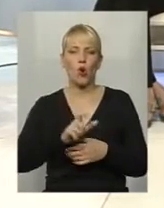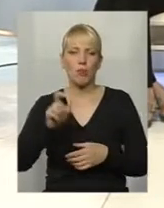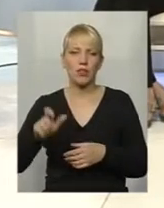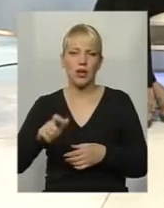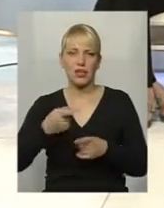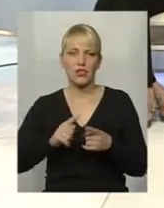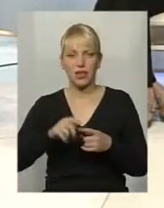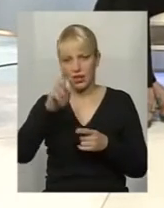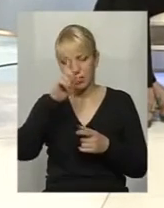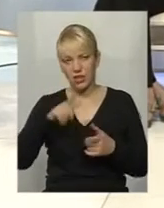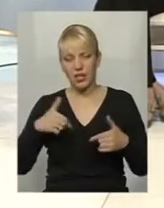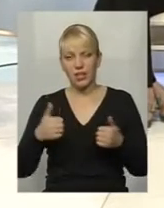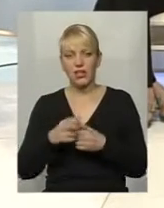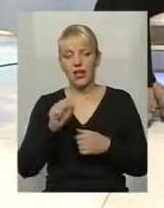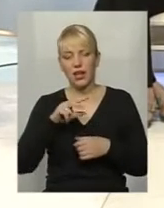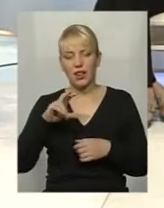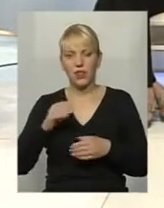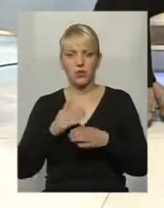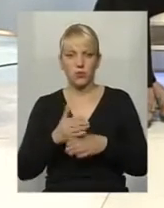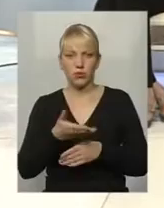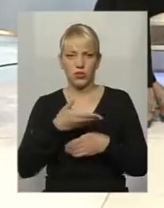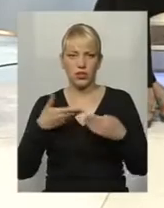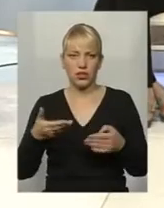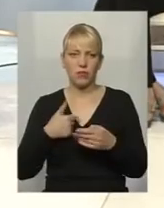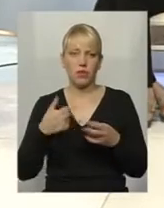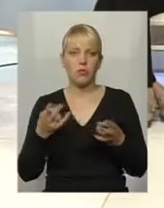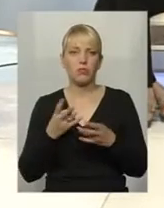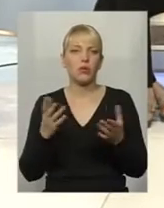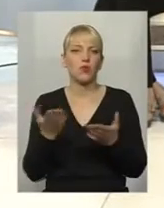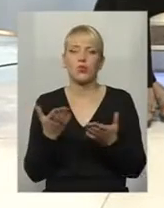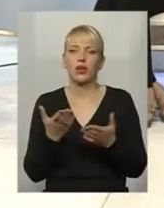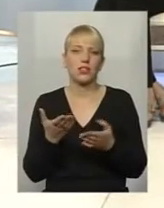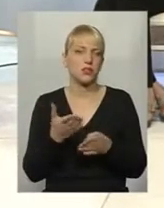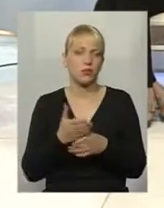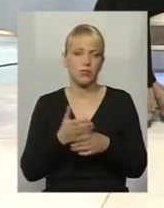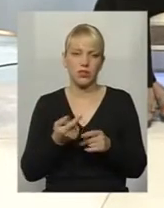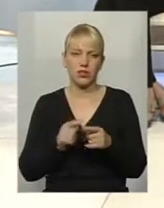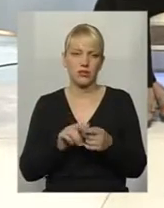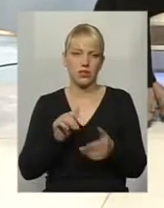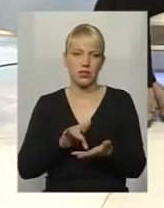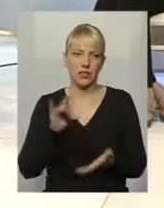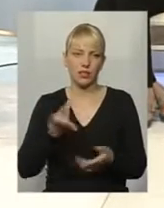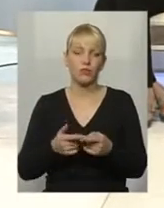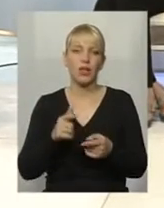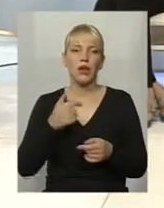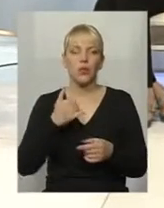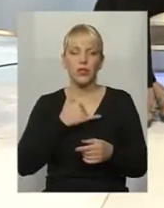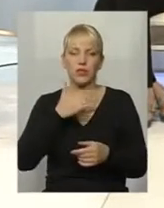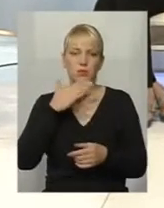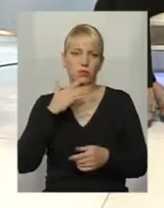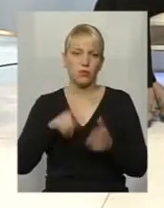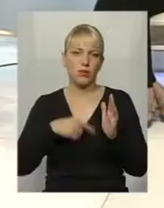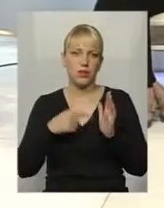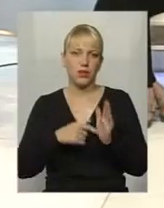міста. Але допоможіть нам, нам потрібна хоч якась допомога, хоч хоч би з цим центром. Звичайно, питань нас дуже багато,